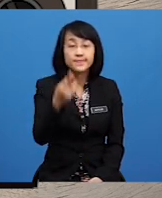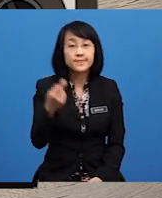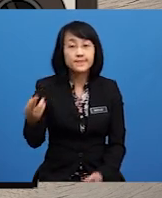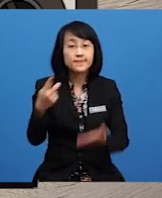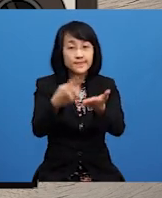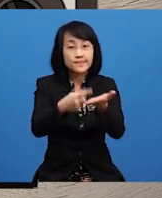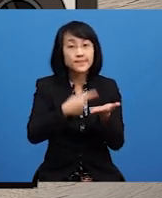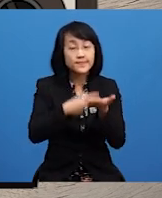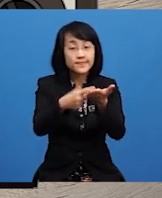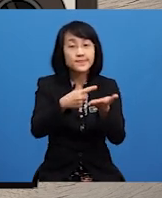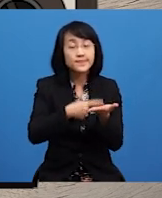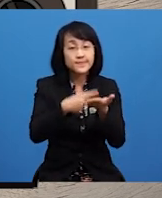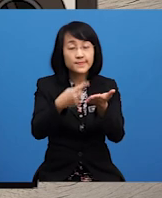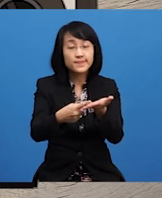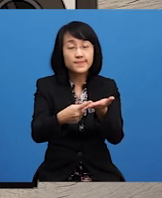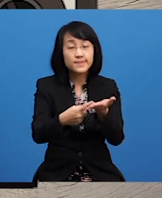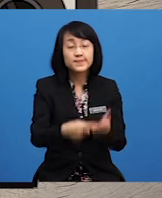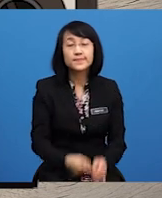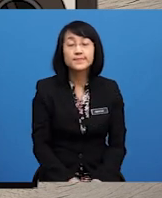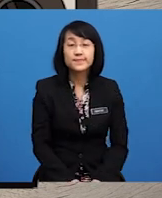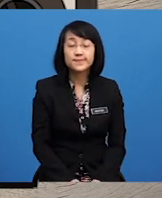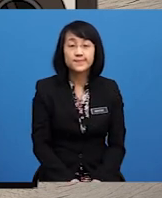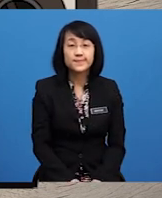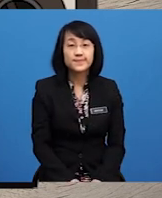Sambil itu Nak ajak Jahit Pergi tengok Tanah kita Di jera pedang